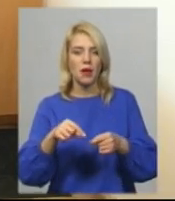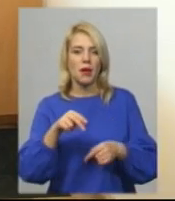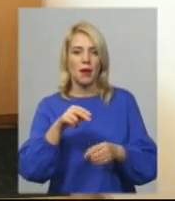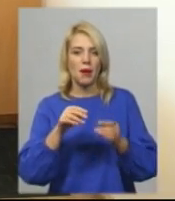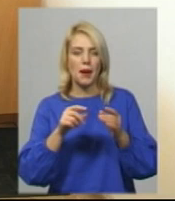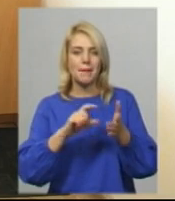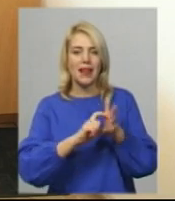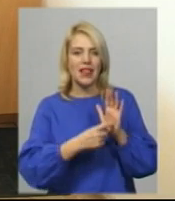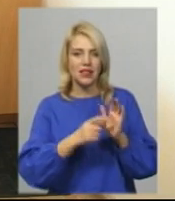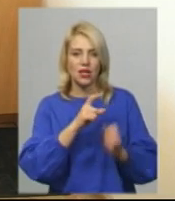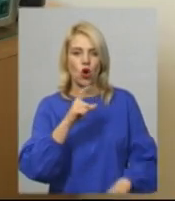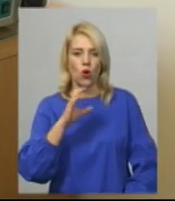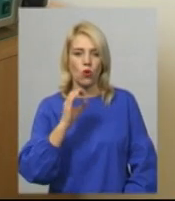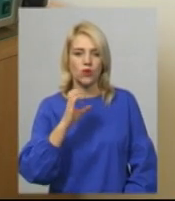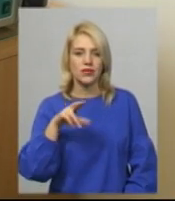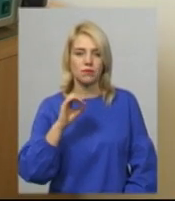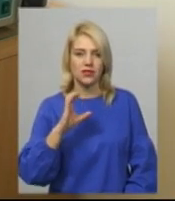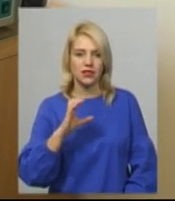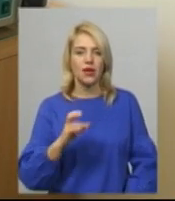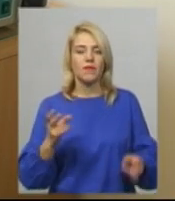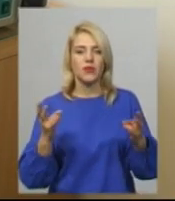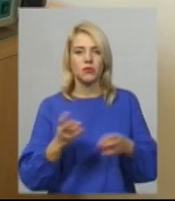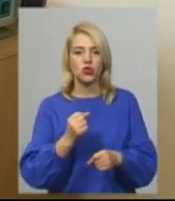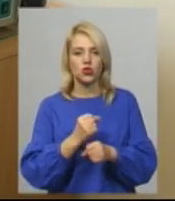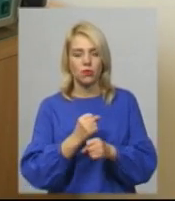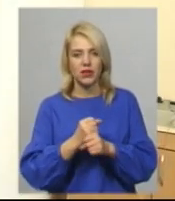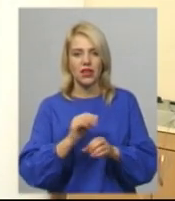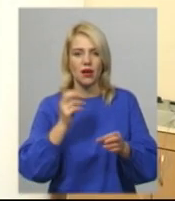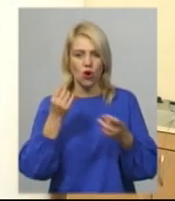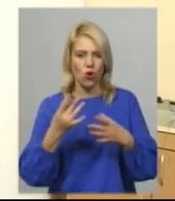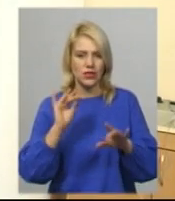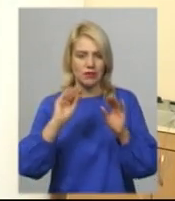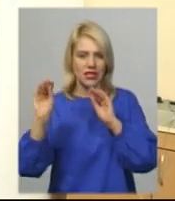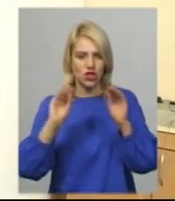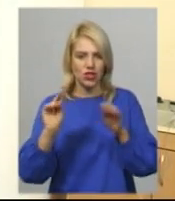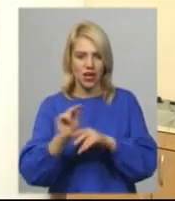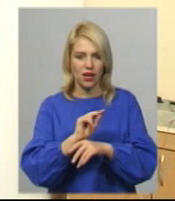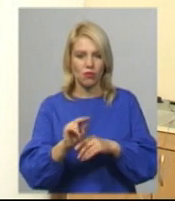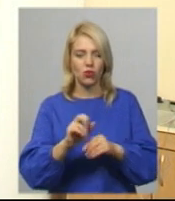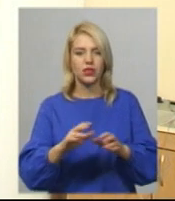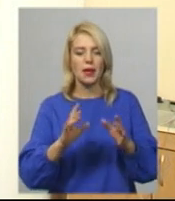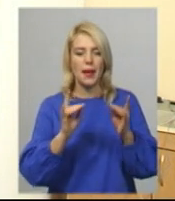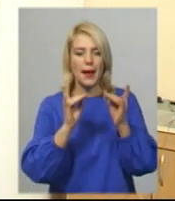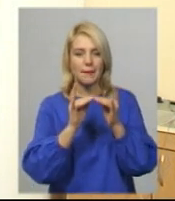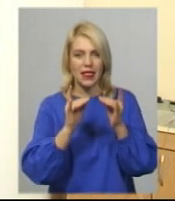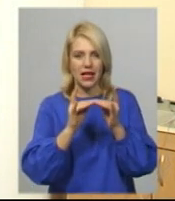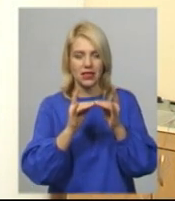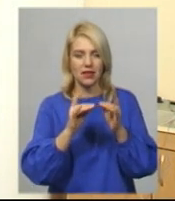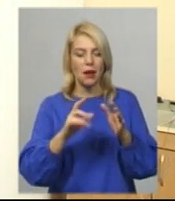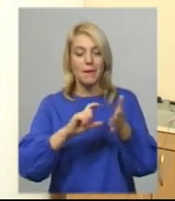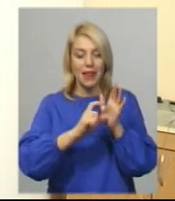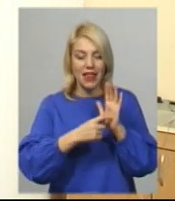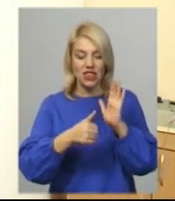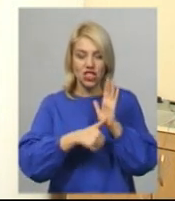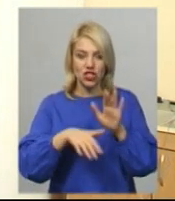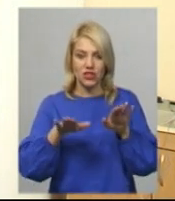хоспису. Необхідно зробити косметичний ремонт і палати шестімісні пристосувати їх